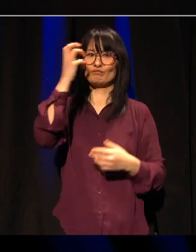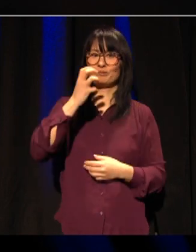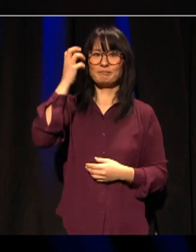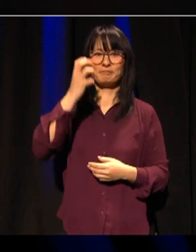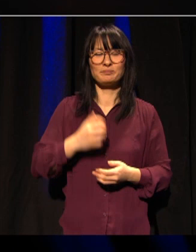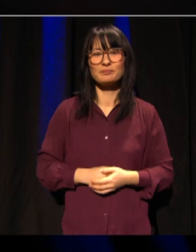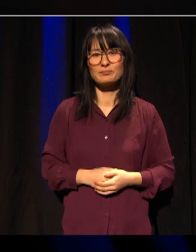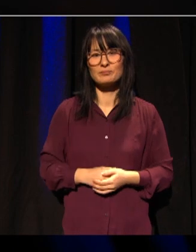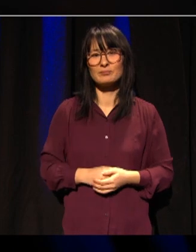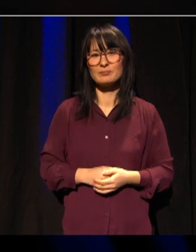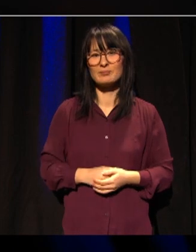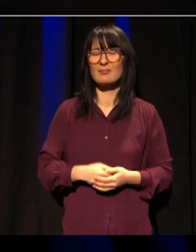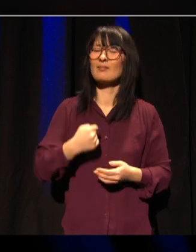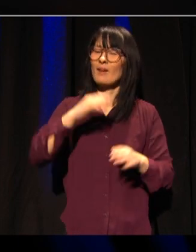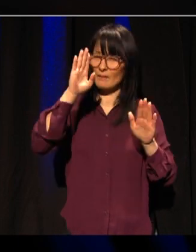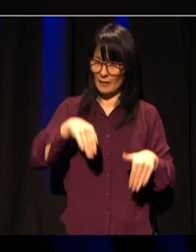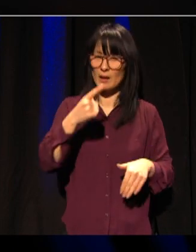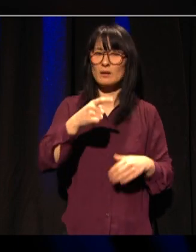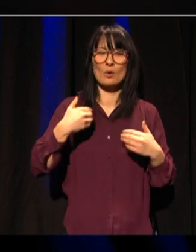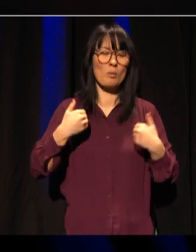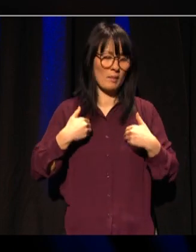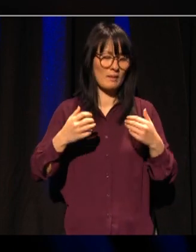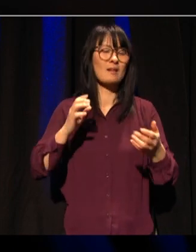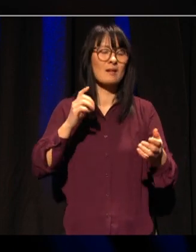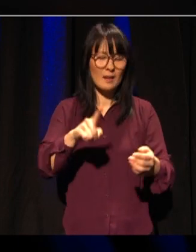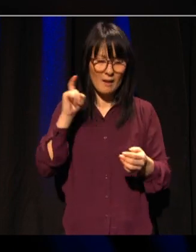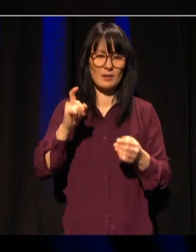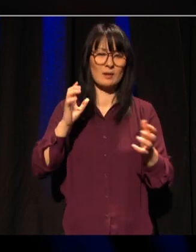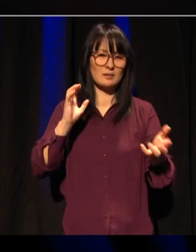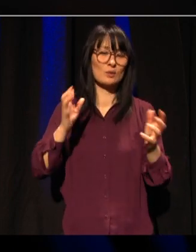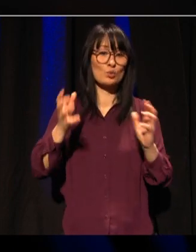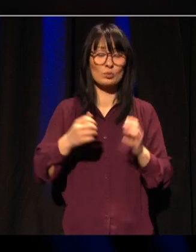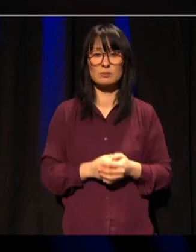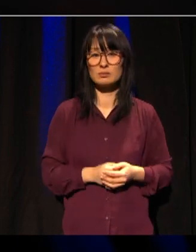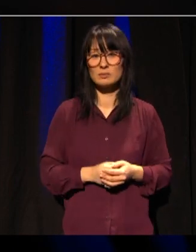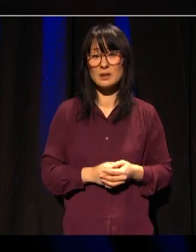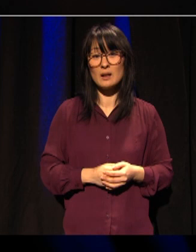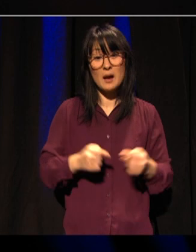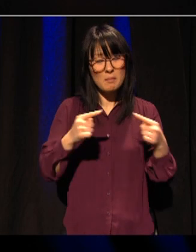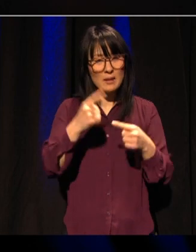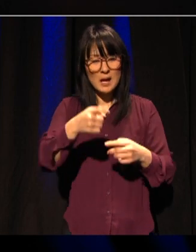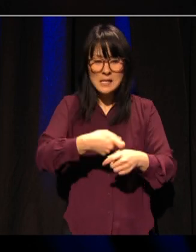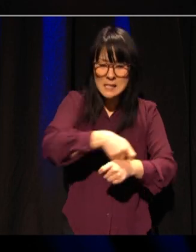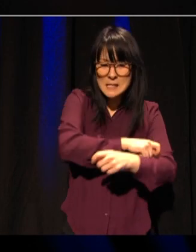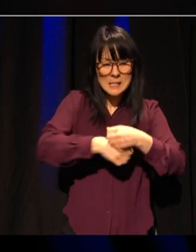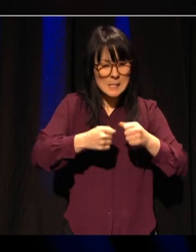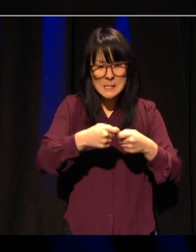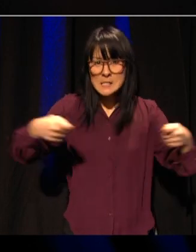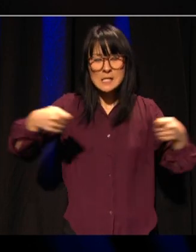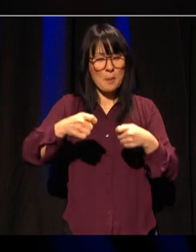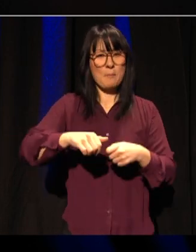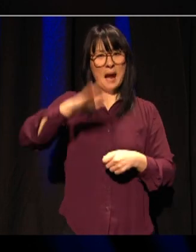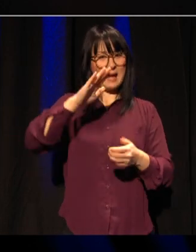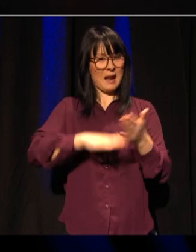Jeg vet det har vært krevende. Hver og en straks er mye lenger enn noen kan forlange.